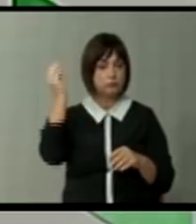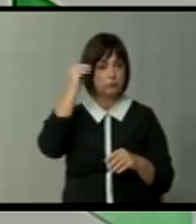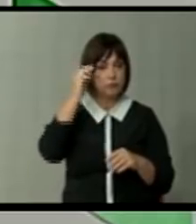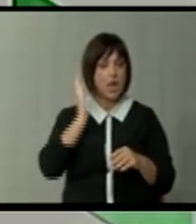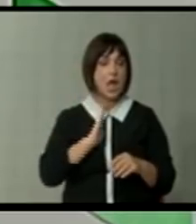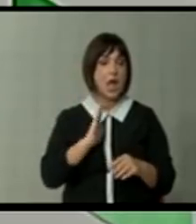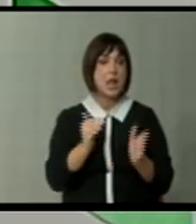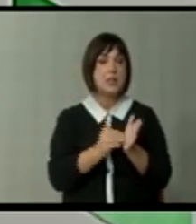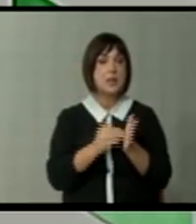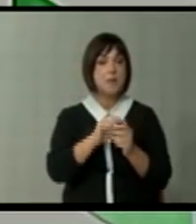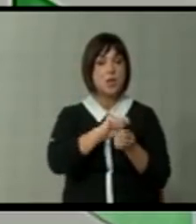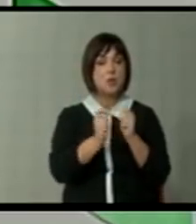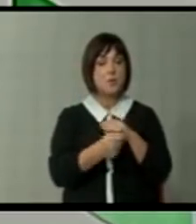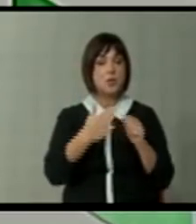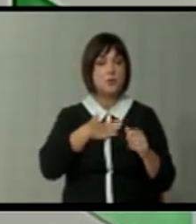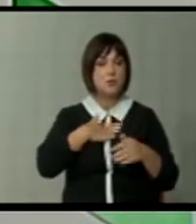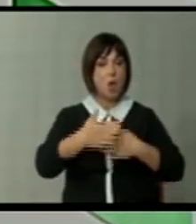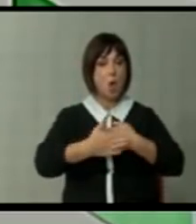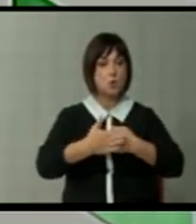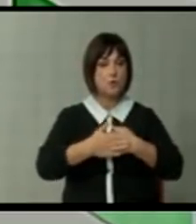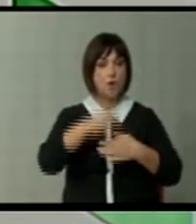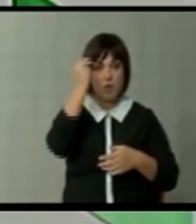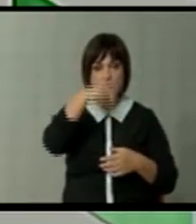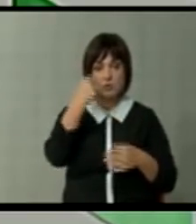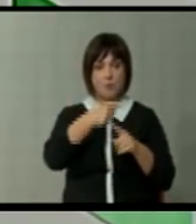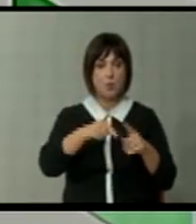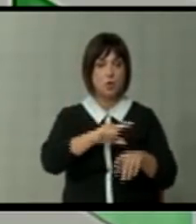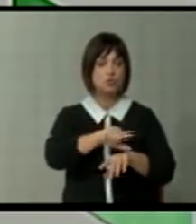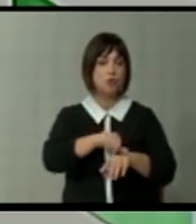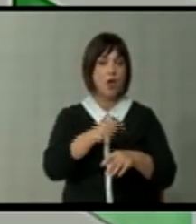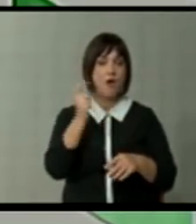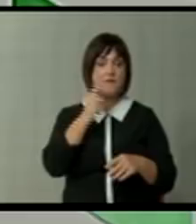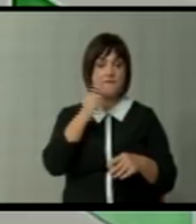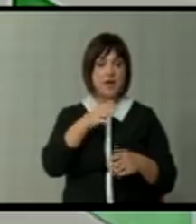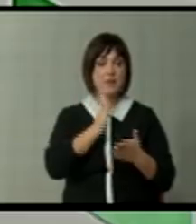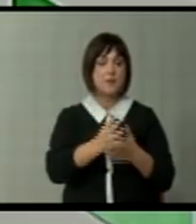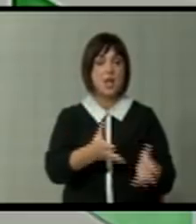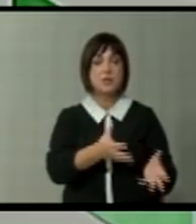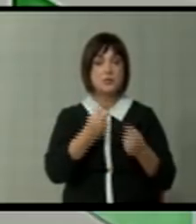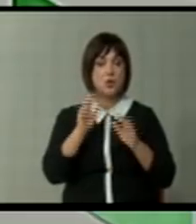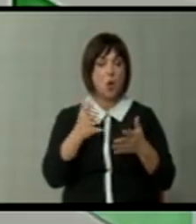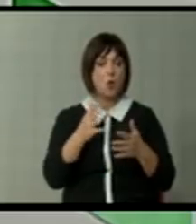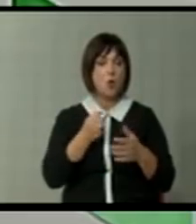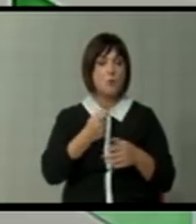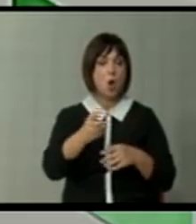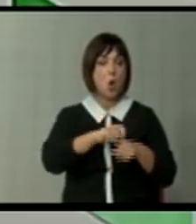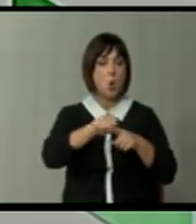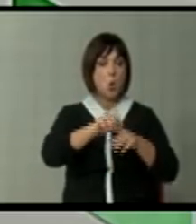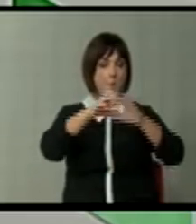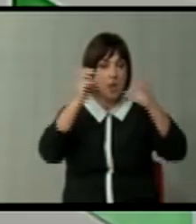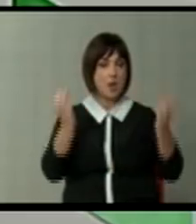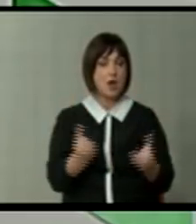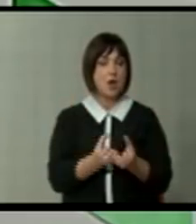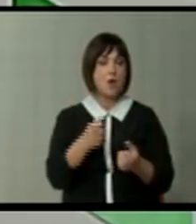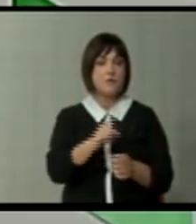карактер треба да го менуваат собственото однесување. Во неделата за половина час од Вардар беа извадени не знам колка вброј на гуми.